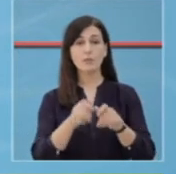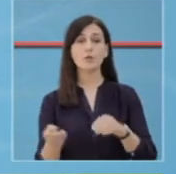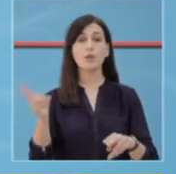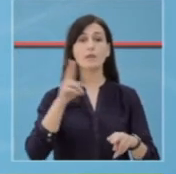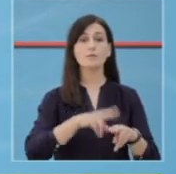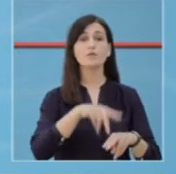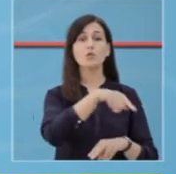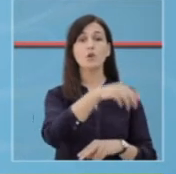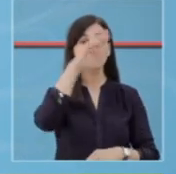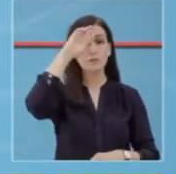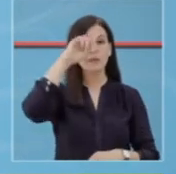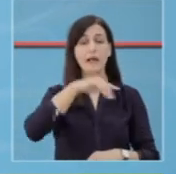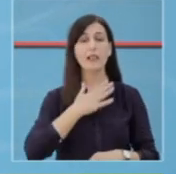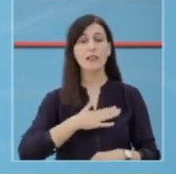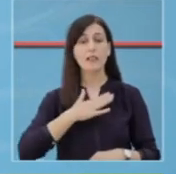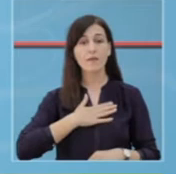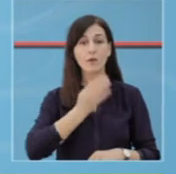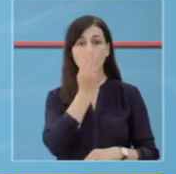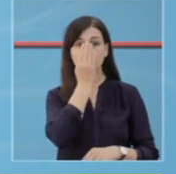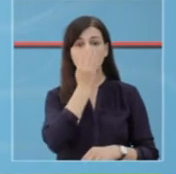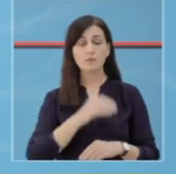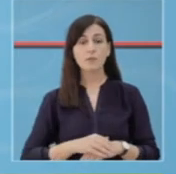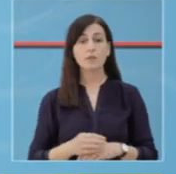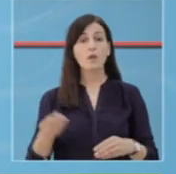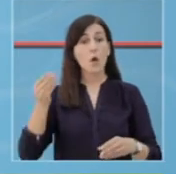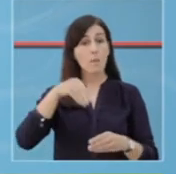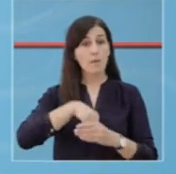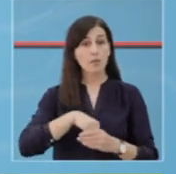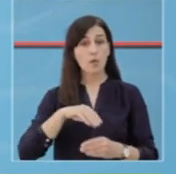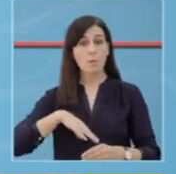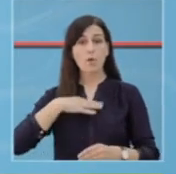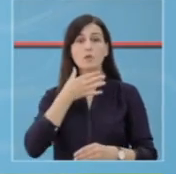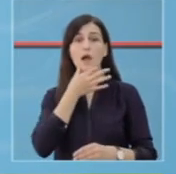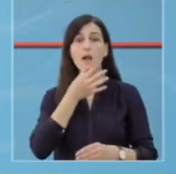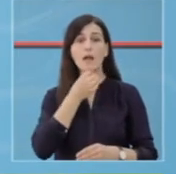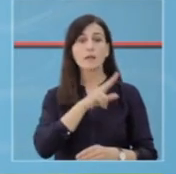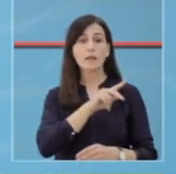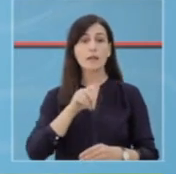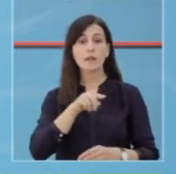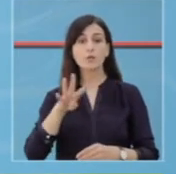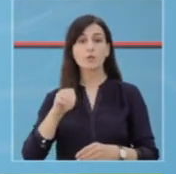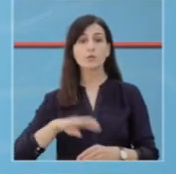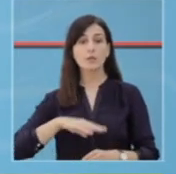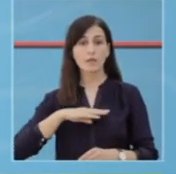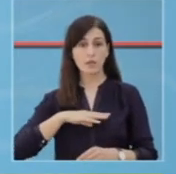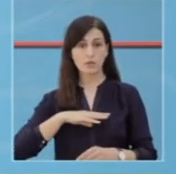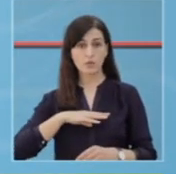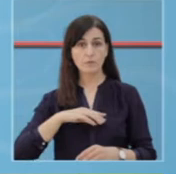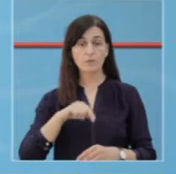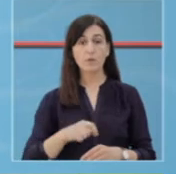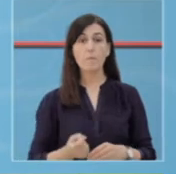reja të qytetarve që kanë nevoj për trajtim spitalar, duke përshirë dhe moshat e reja, 30-20 vjeq.